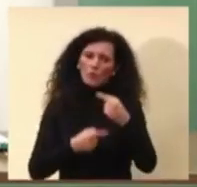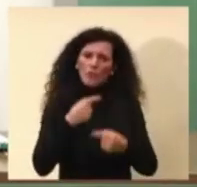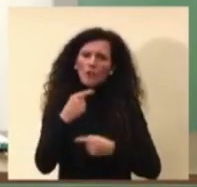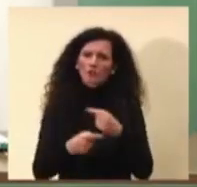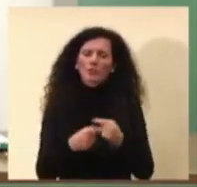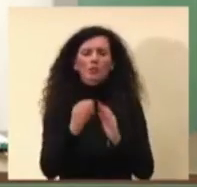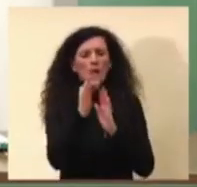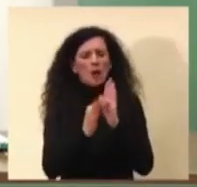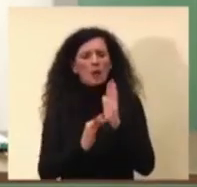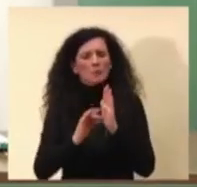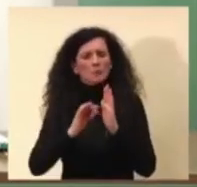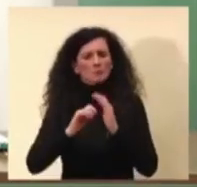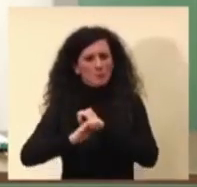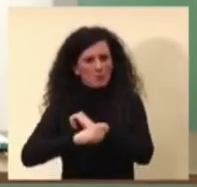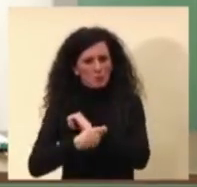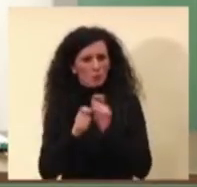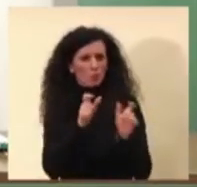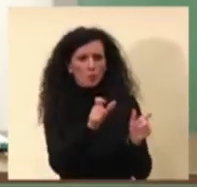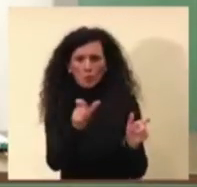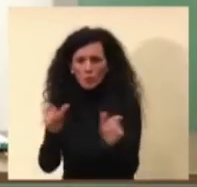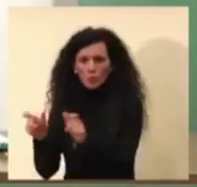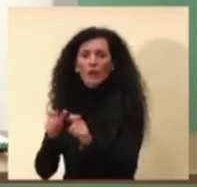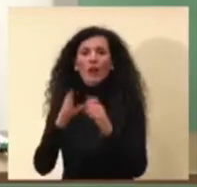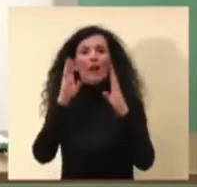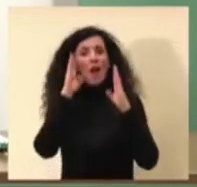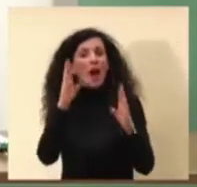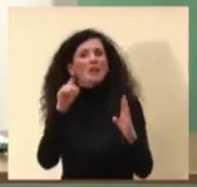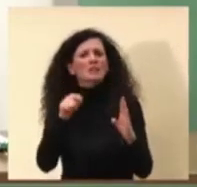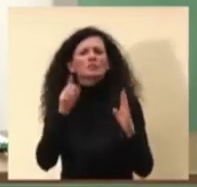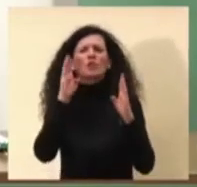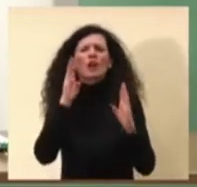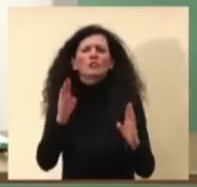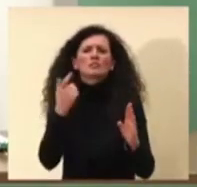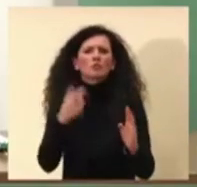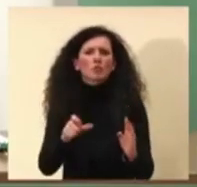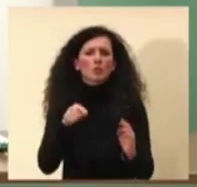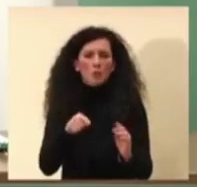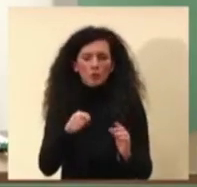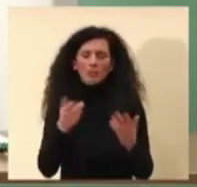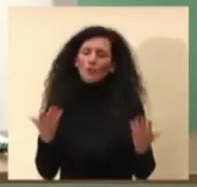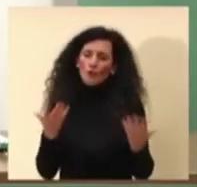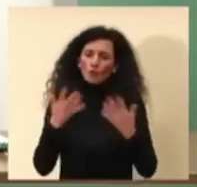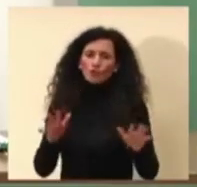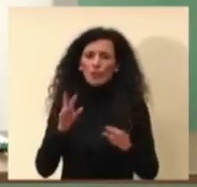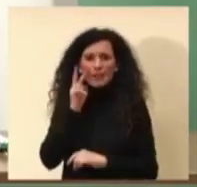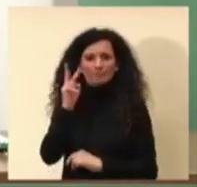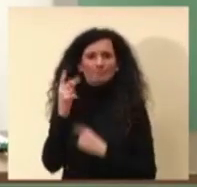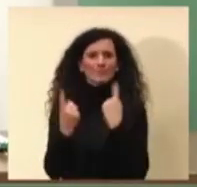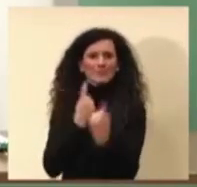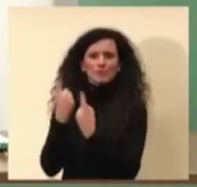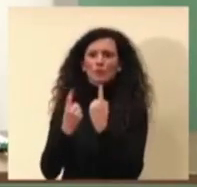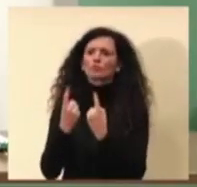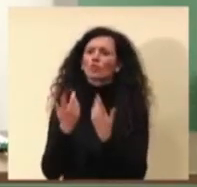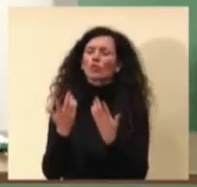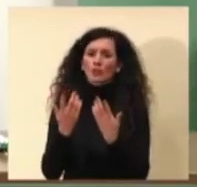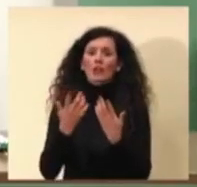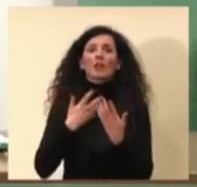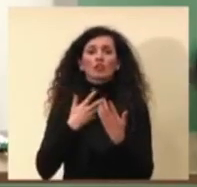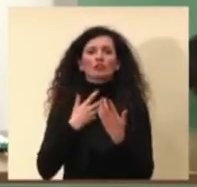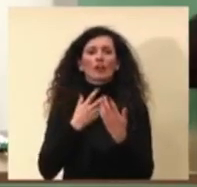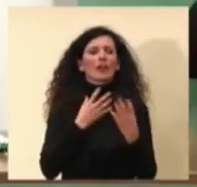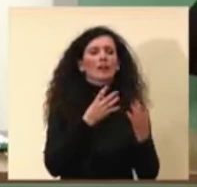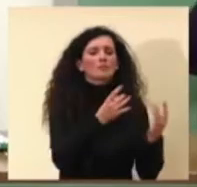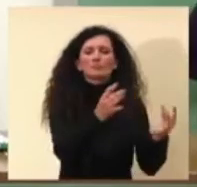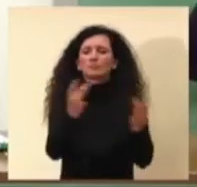grande attenzione perché abbiamo visto e vediamo e censiamo la circolazione di varianti,